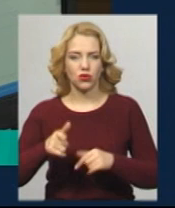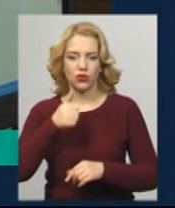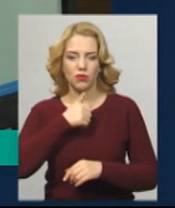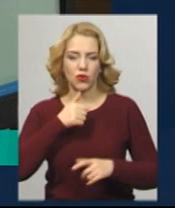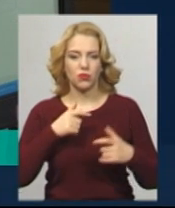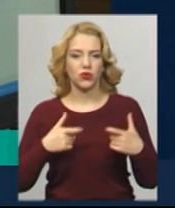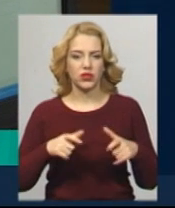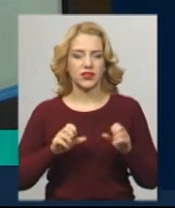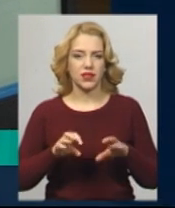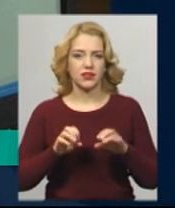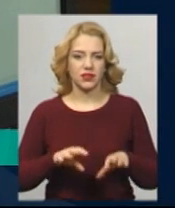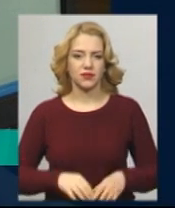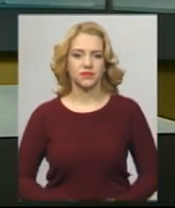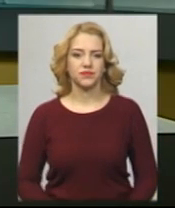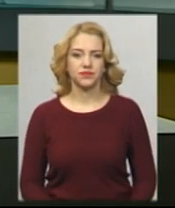сесії.